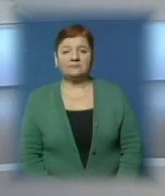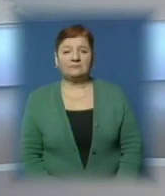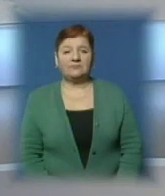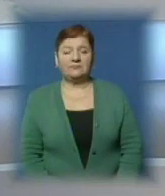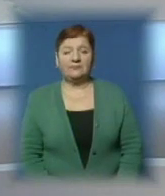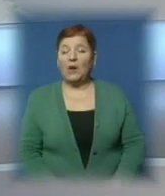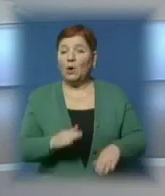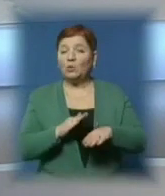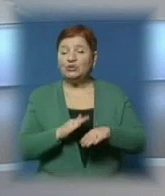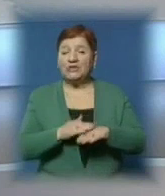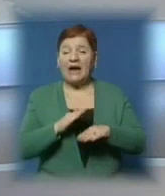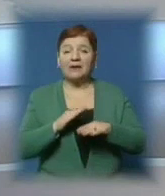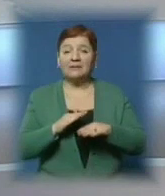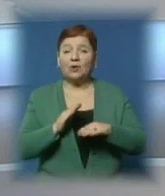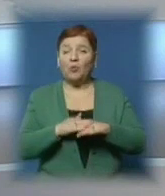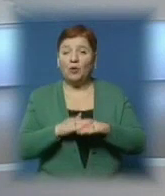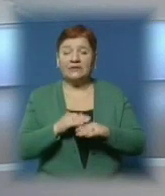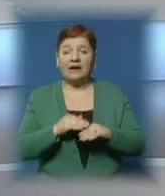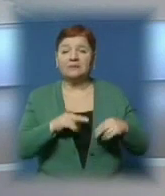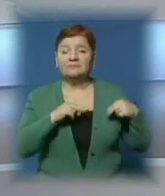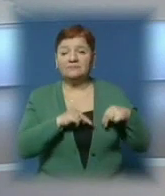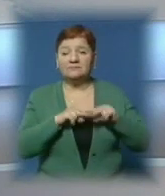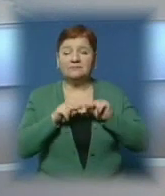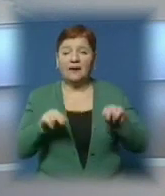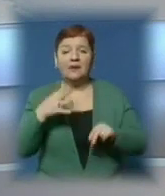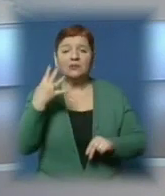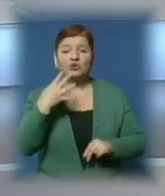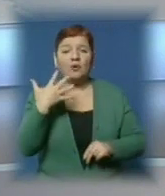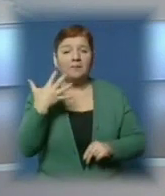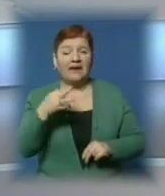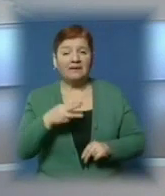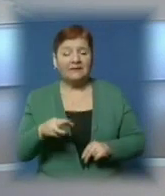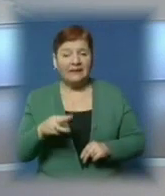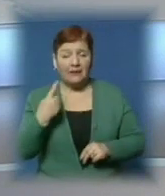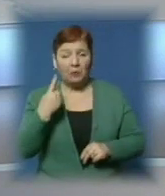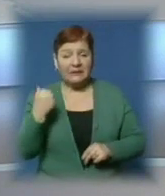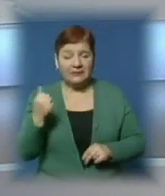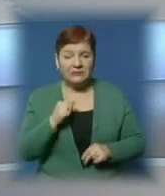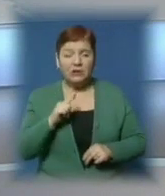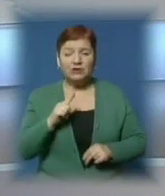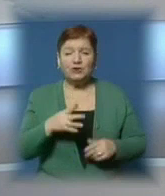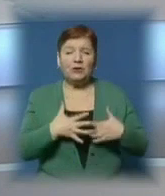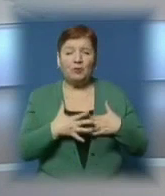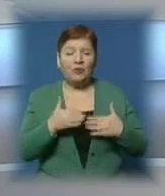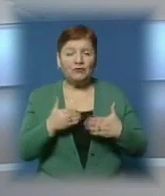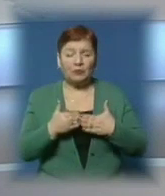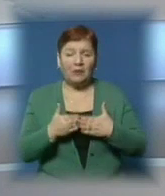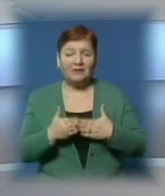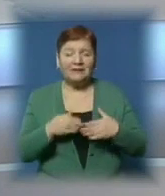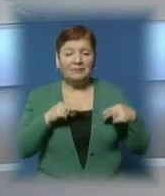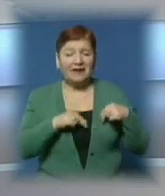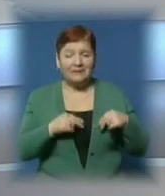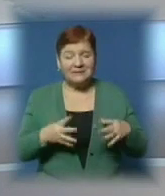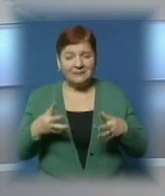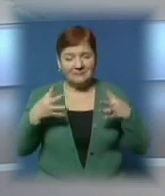Ручна робота. Викладачі трудового навчання мають 45 хвилин на тиждень, аби прищепити дітям любов до праці. Навички,